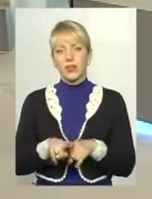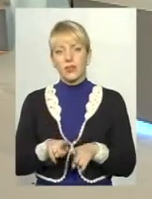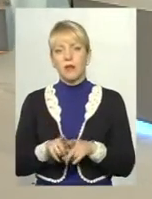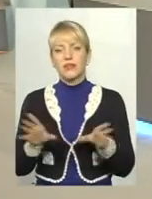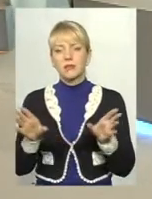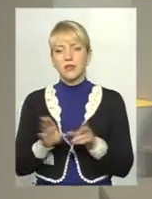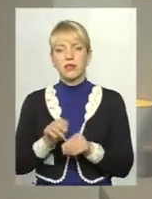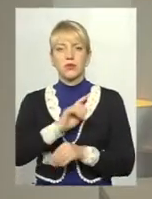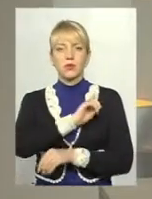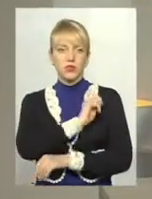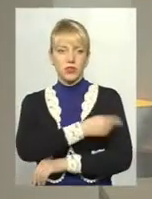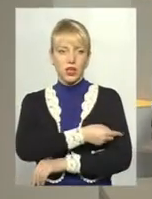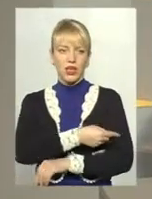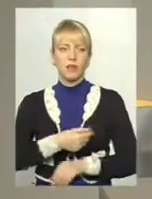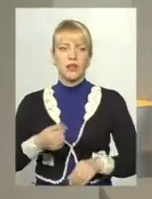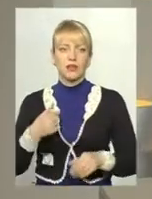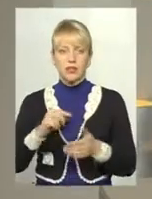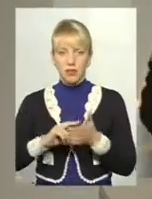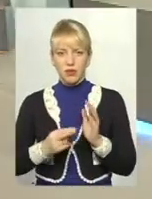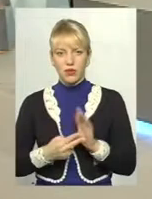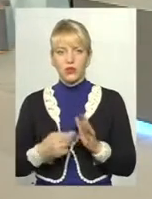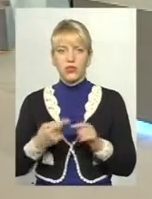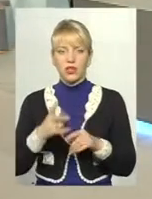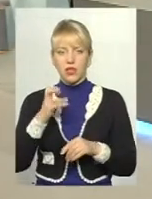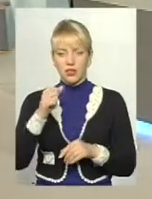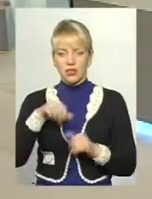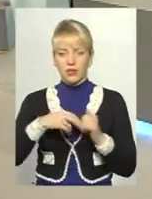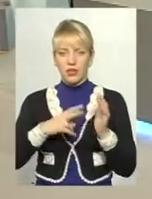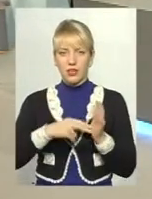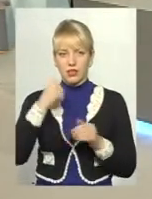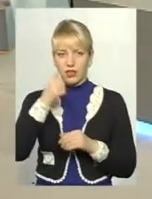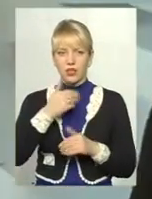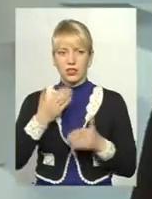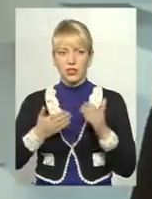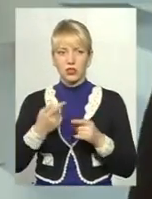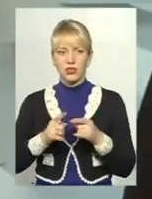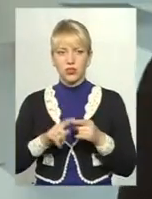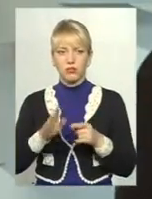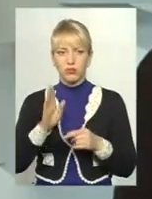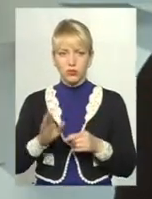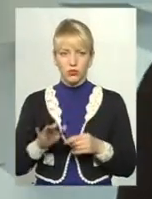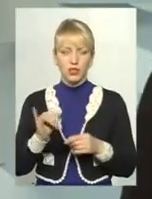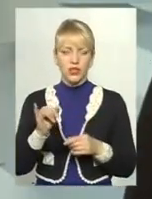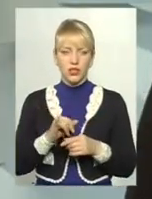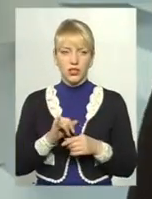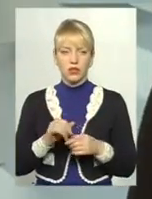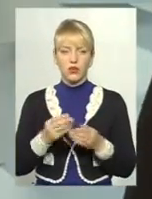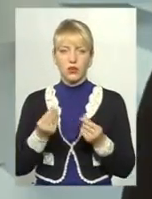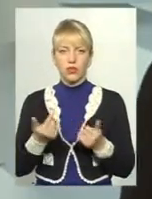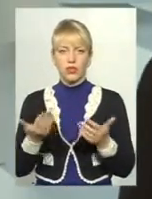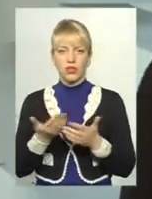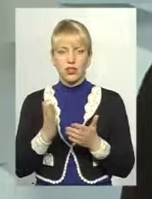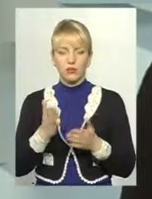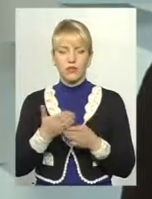спільними зусиллями ми заплануємо. Все ж таки це не 17-й рік хотілося. Це будуть, звичайно, і кошти, які